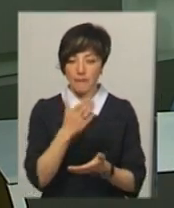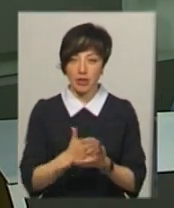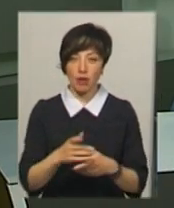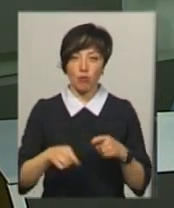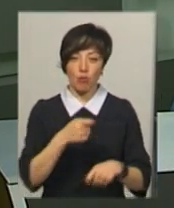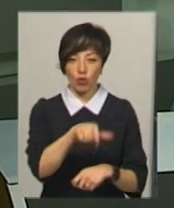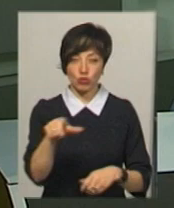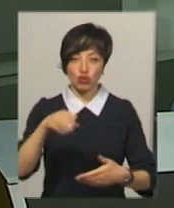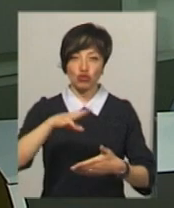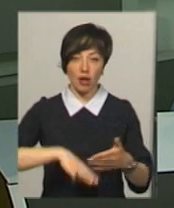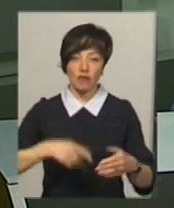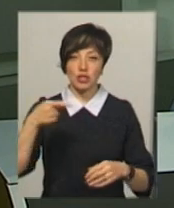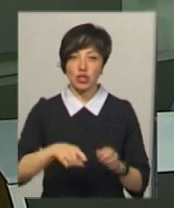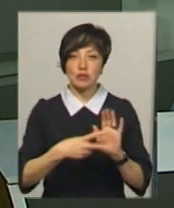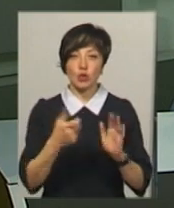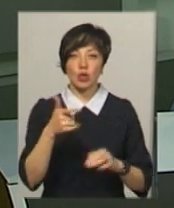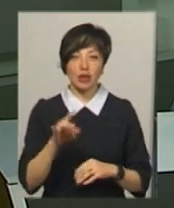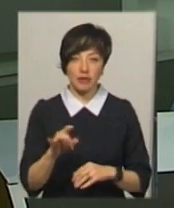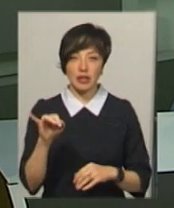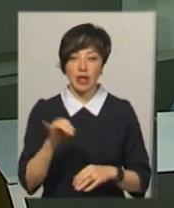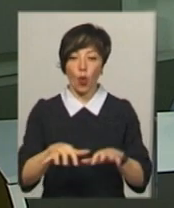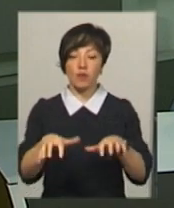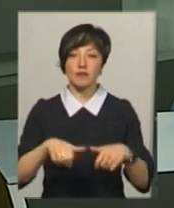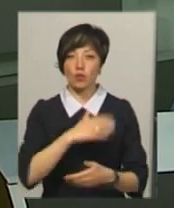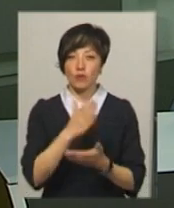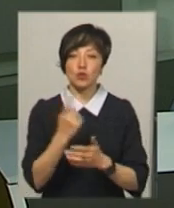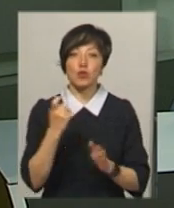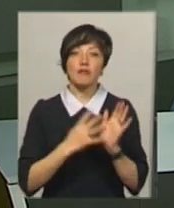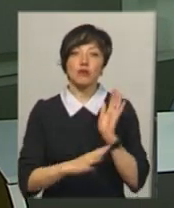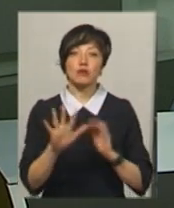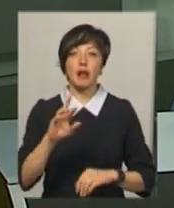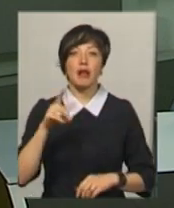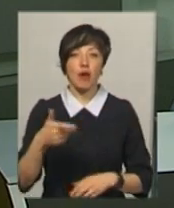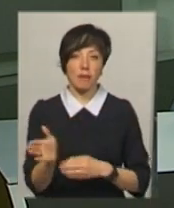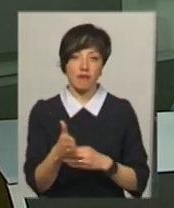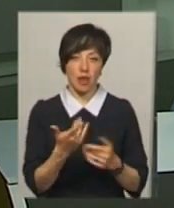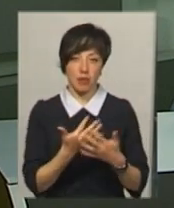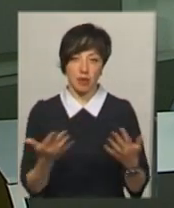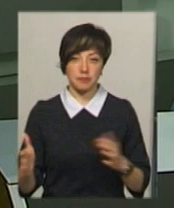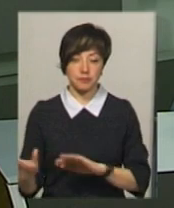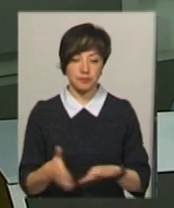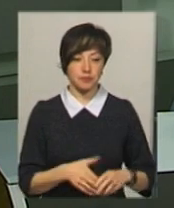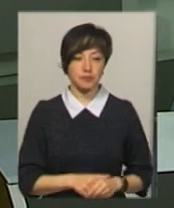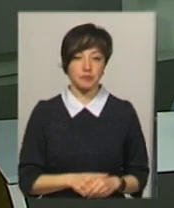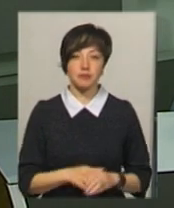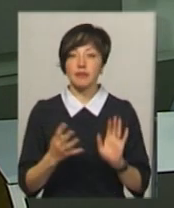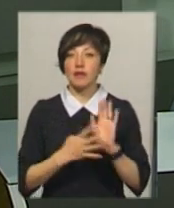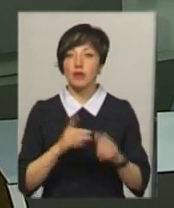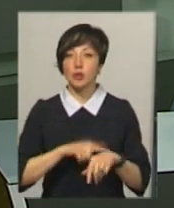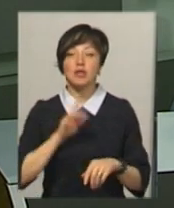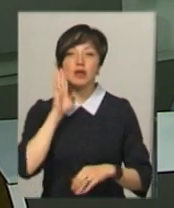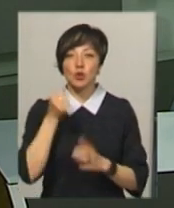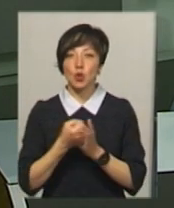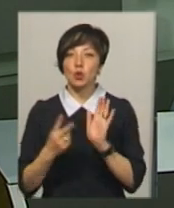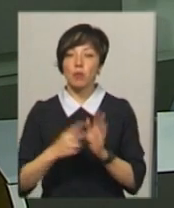порушників накладено штраф 1700 гривень та конфісковано 195 кілограмів риби. Із 9-ї години